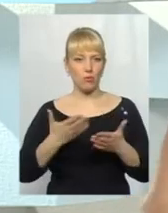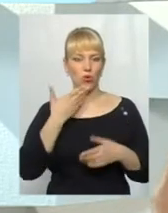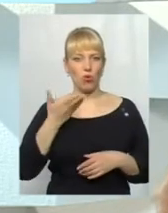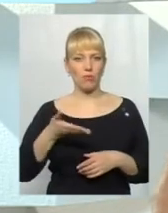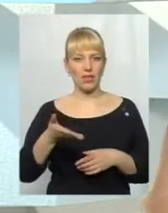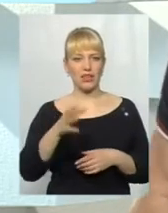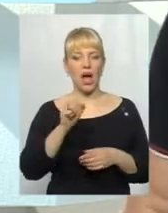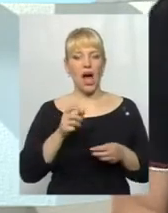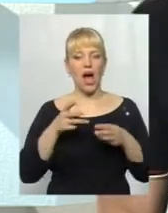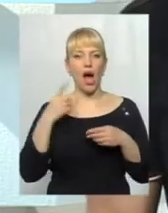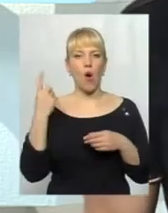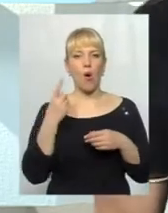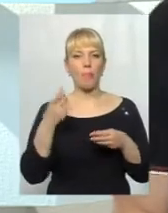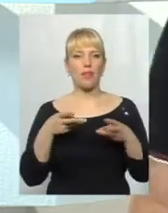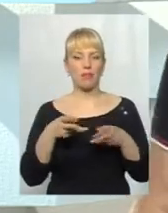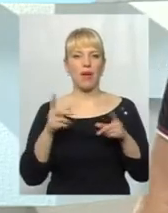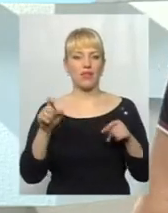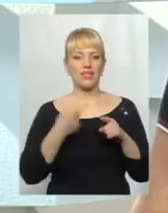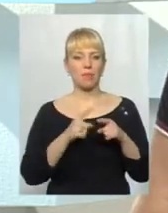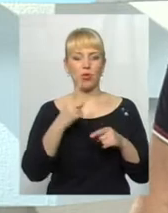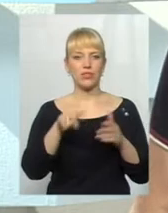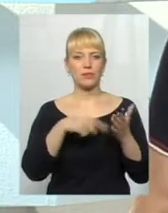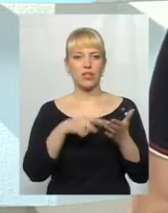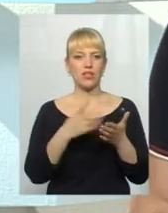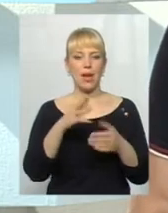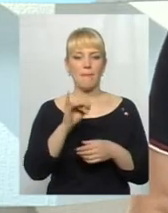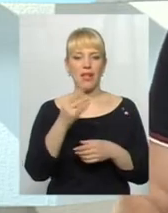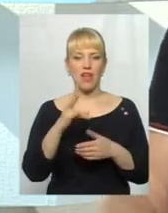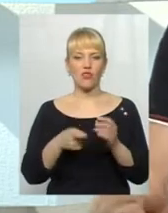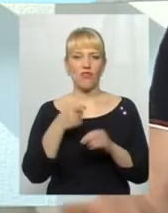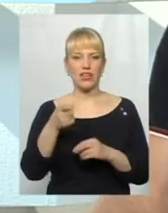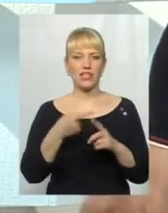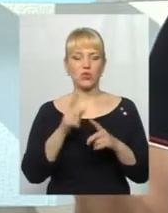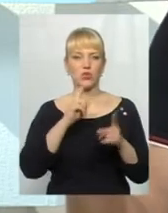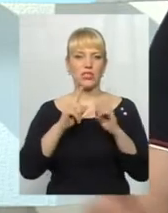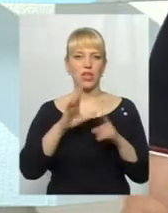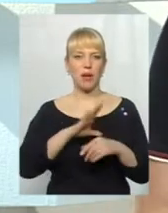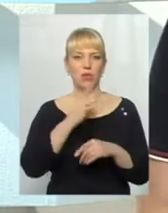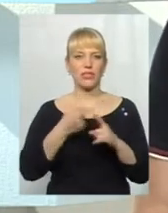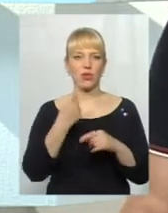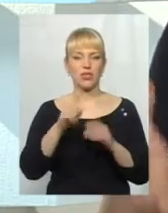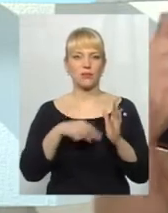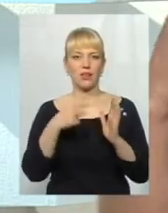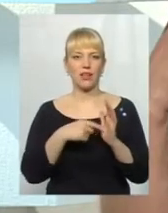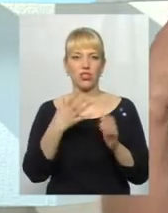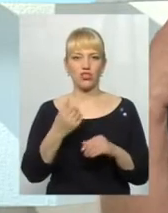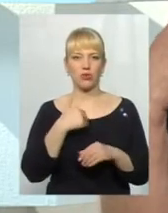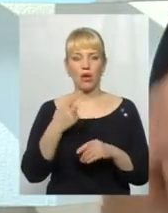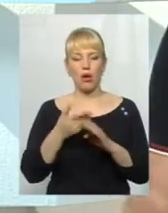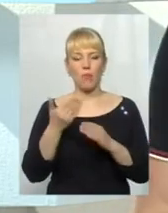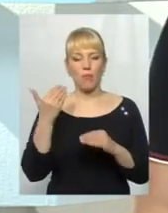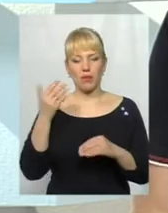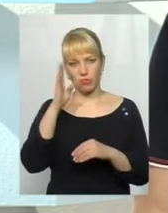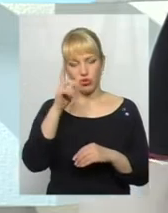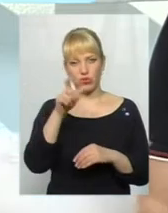А обл паливу це було одне з самих питань, який Майдан виніс на цю сесію, яка була. Це було одне з питань. Я хочу попередньому чоловіку